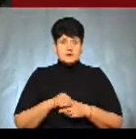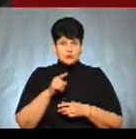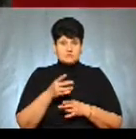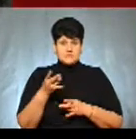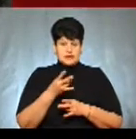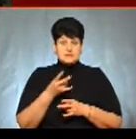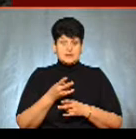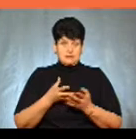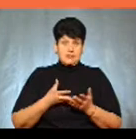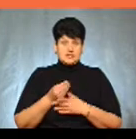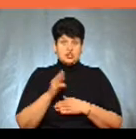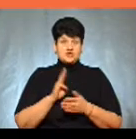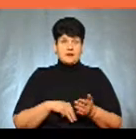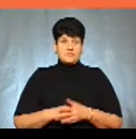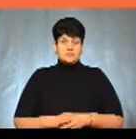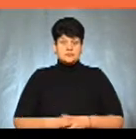прийдеться його, Відан, сплатити той штраф.